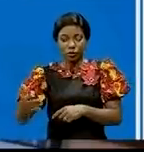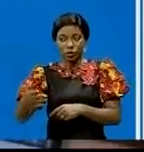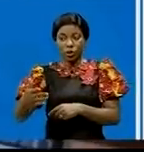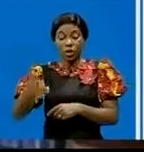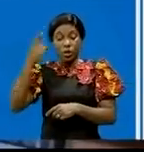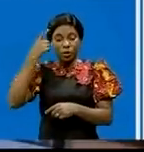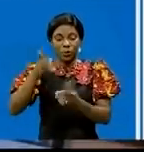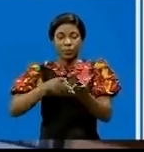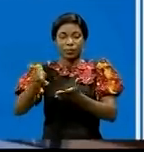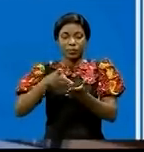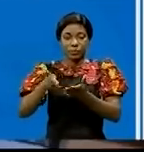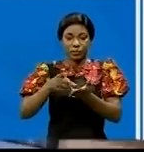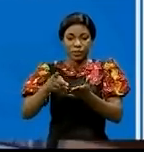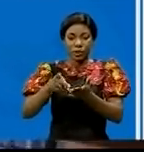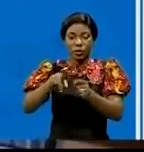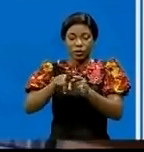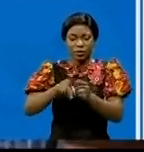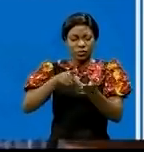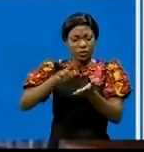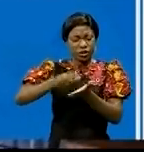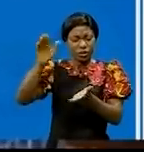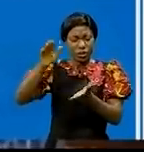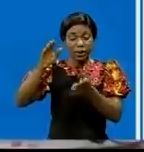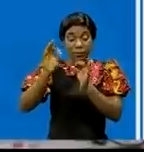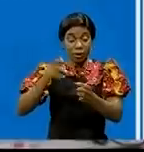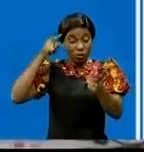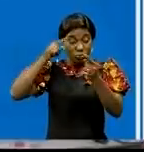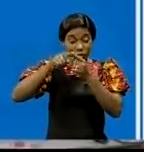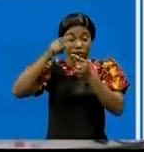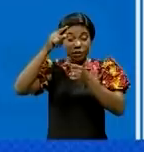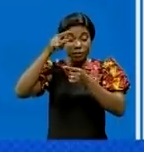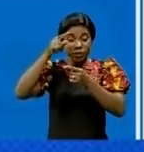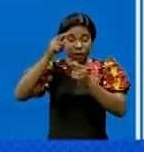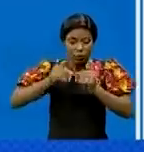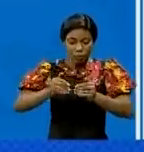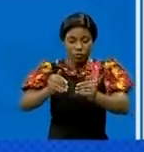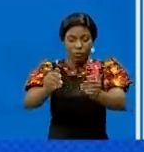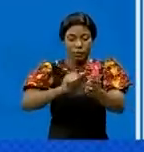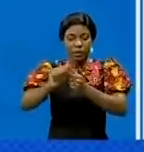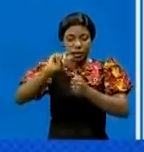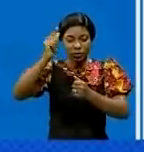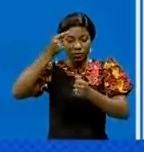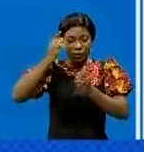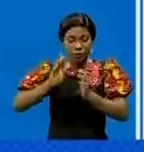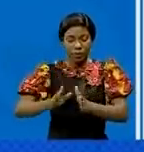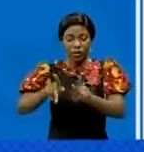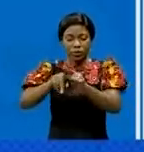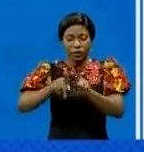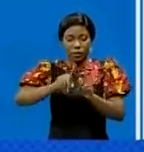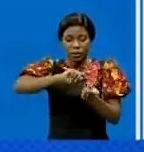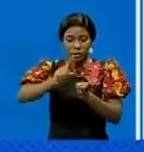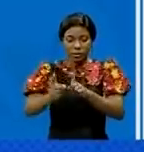'importation de produits finis est élevée. L'objectif poursuivi par le gouvernement est celui d'améliorer